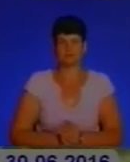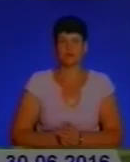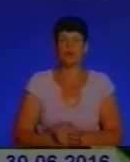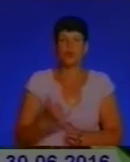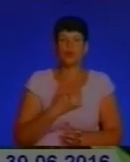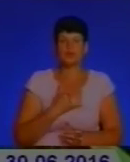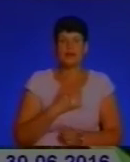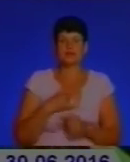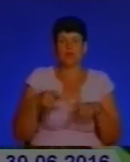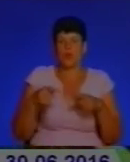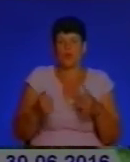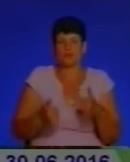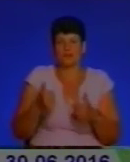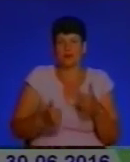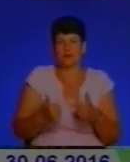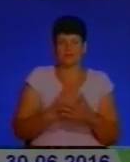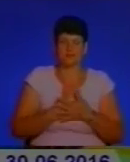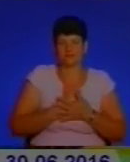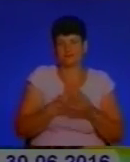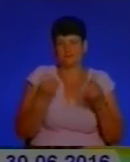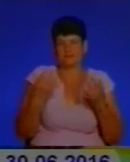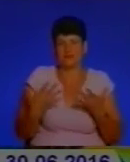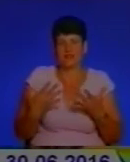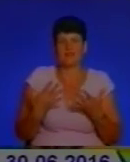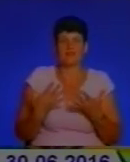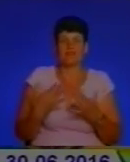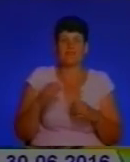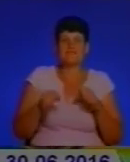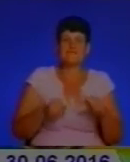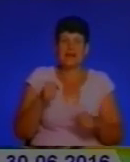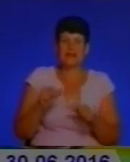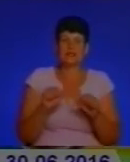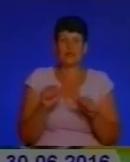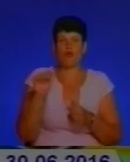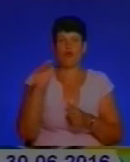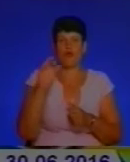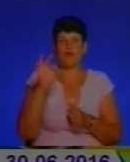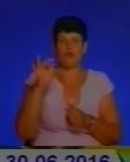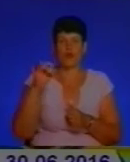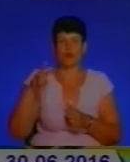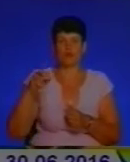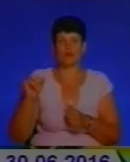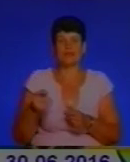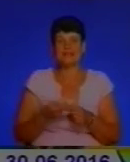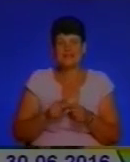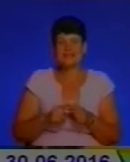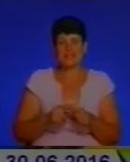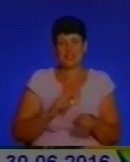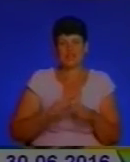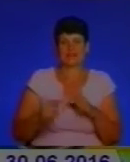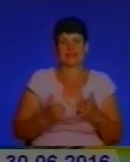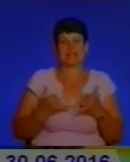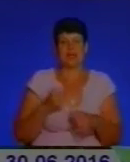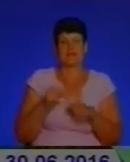любительська, тому ми її називаємо велоформула. Це справжній храм швидкості для велосипедистів.